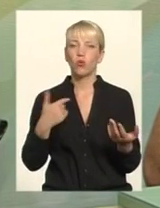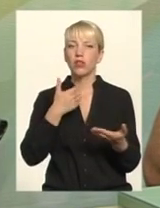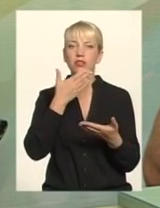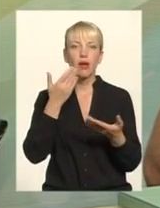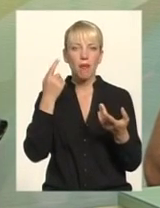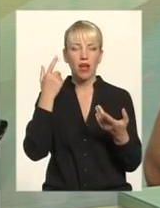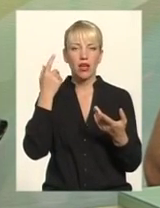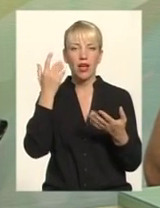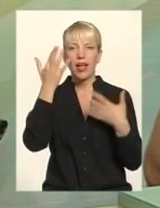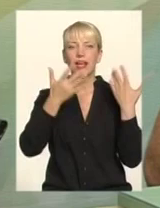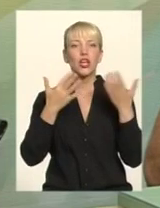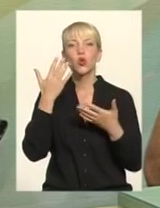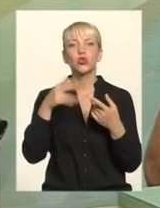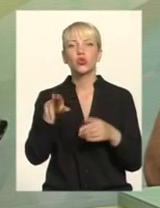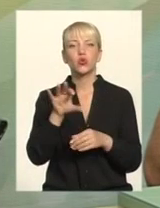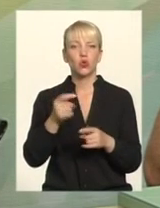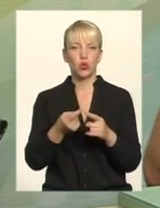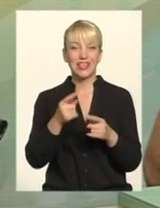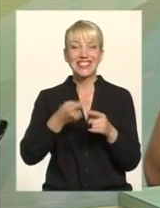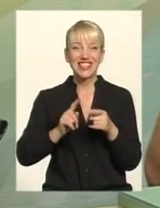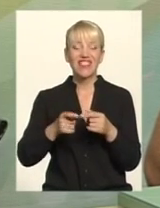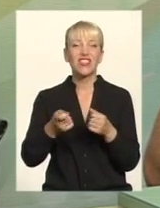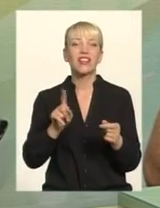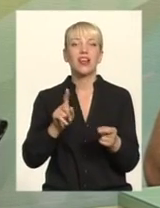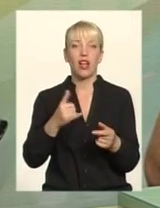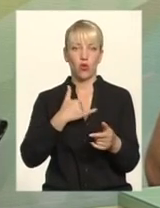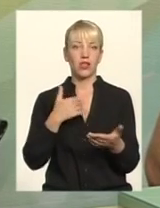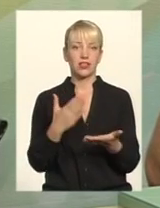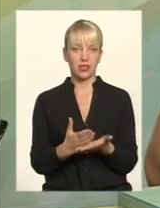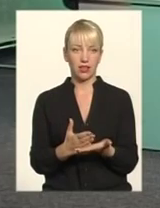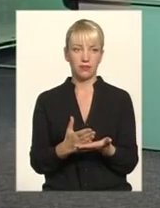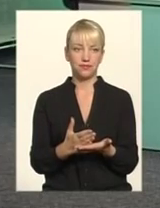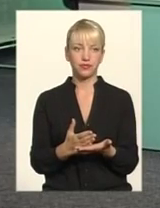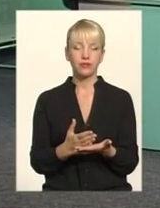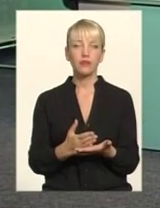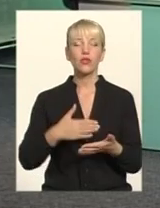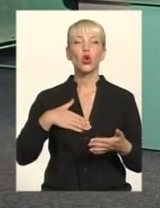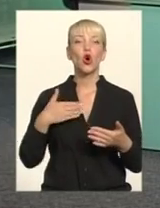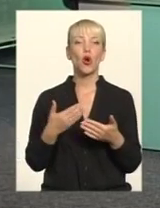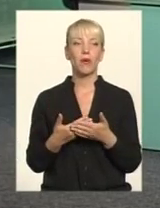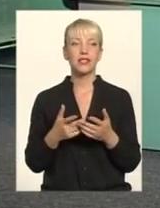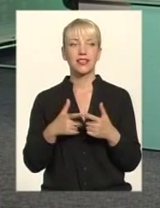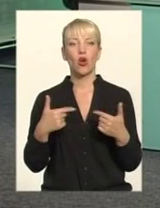влади, яка є сьогодні Тепер щодо питання участі громадських організацій По суті, зараз одні